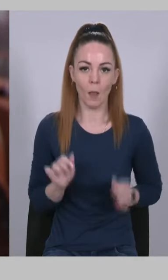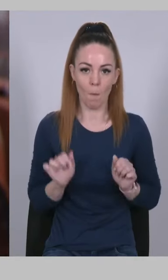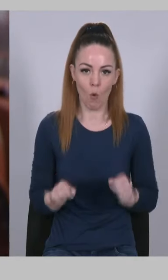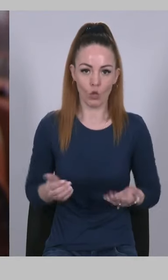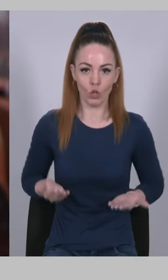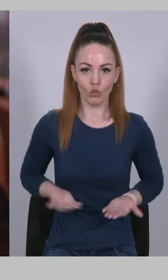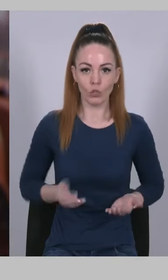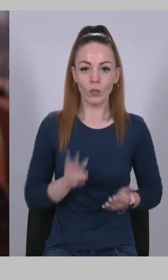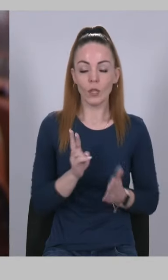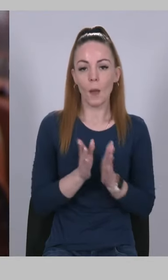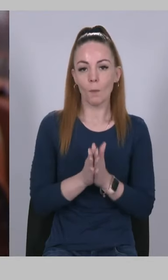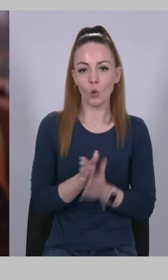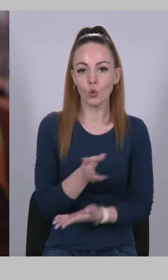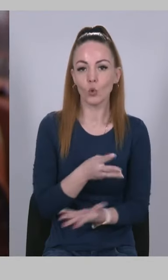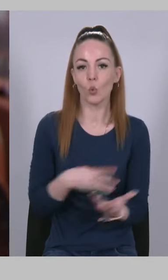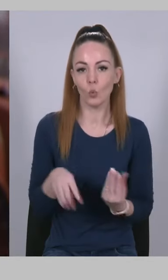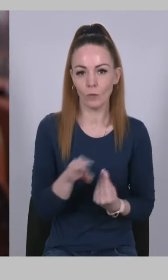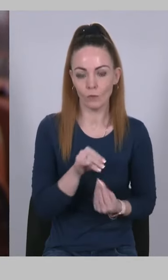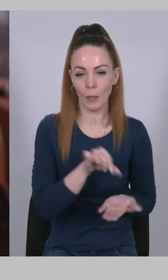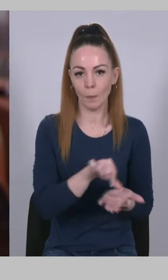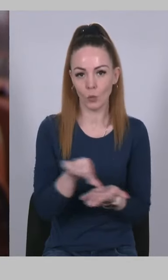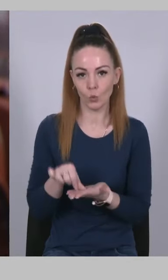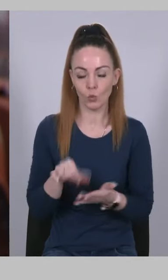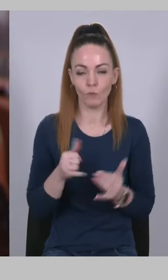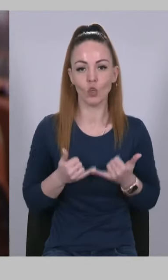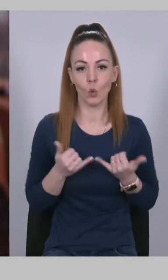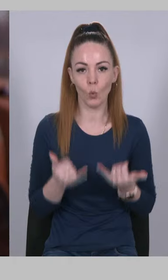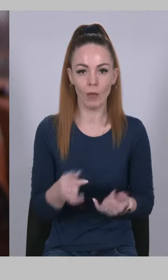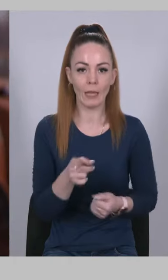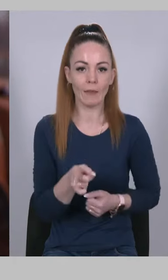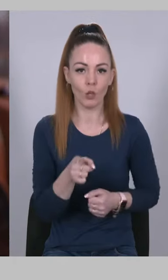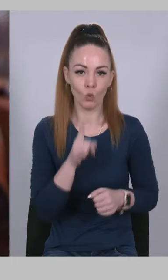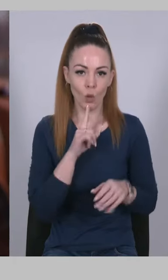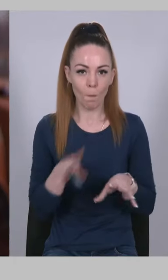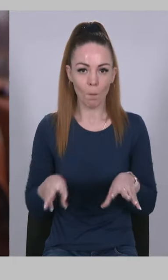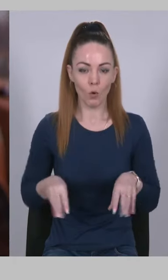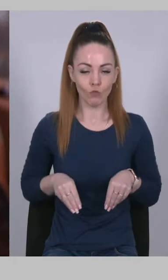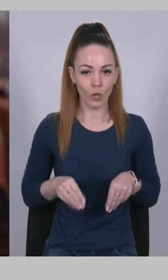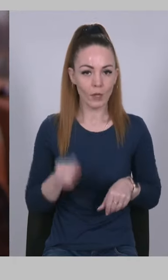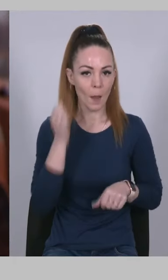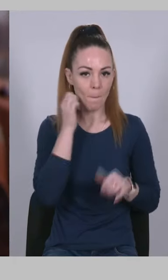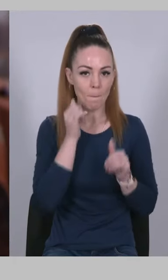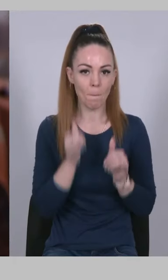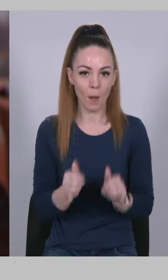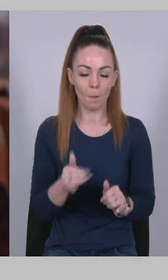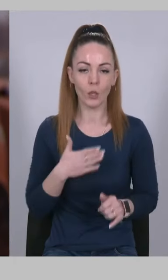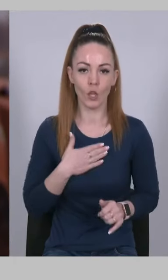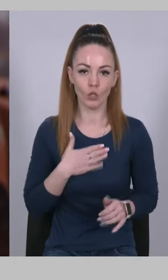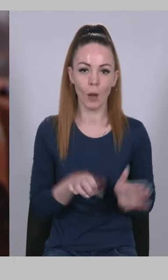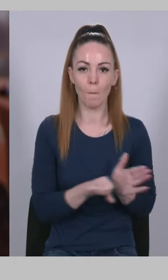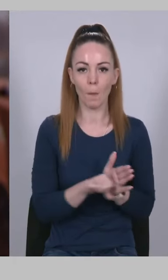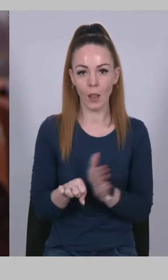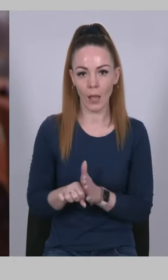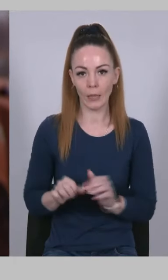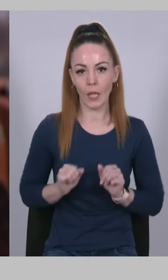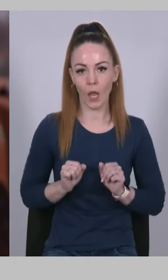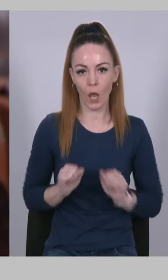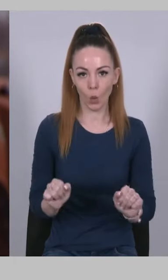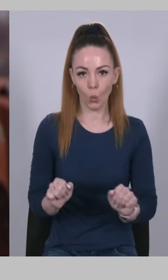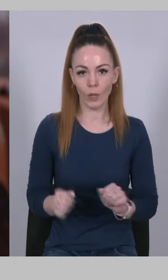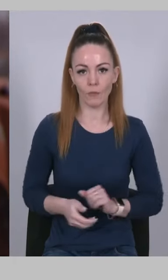Я прошу усіх присутніх вшанувати хвилиною мовчання Пам'ять наших полеглих героїв